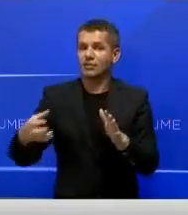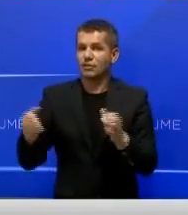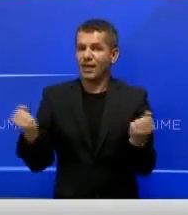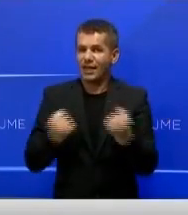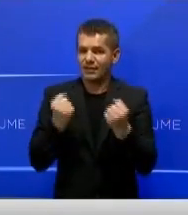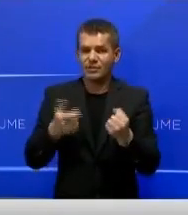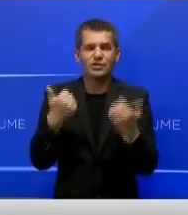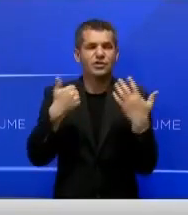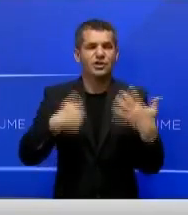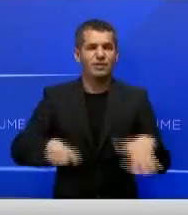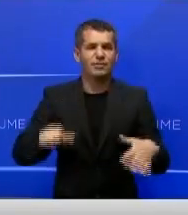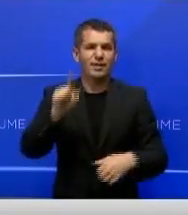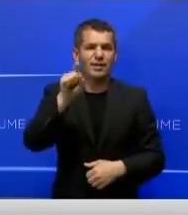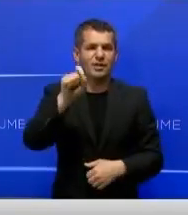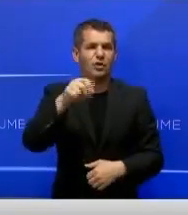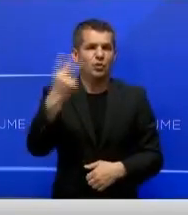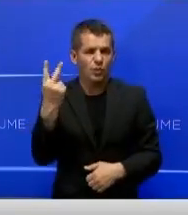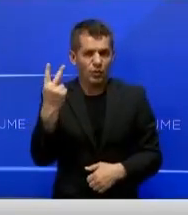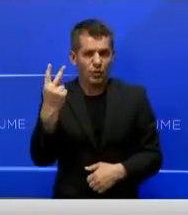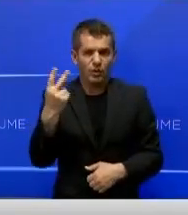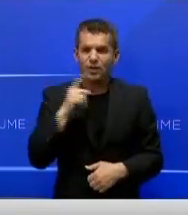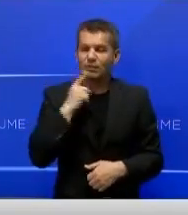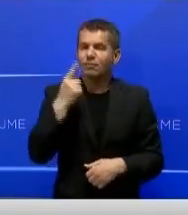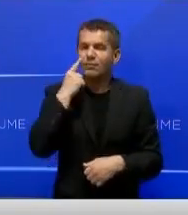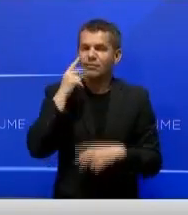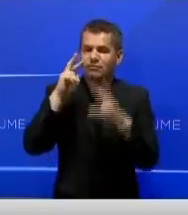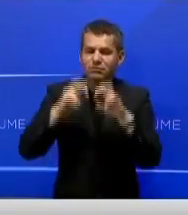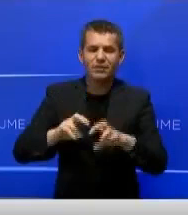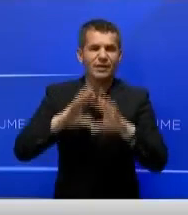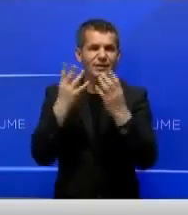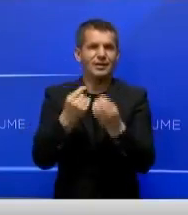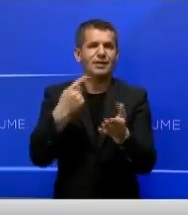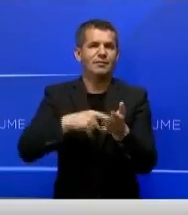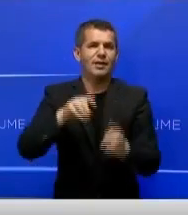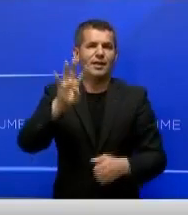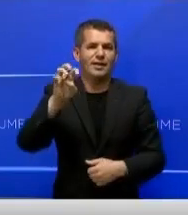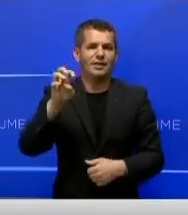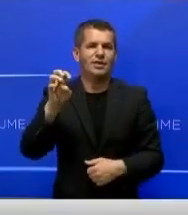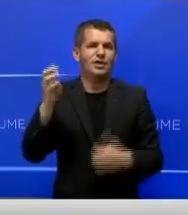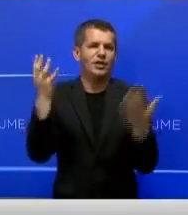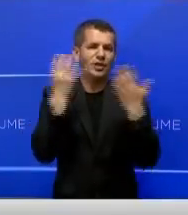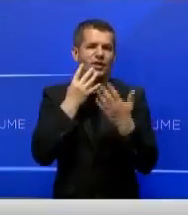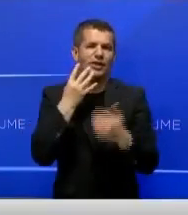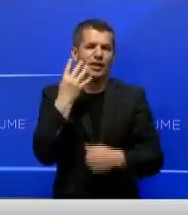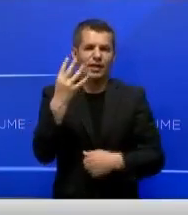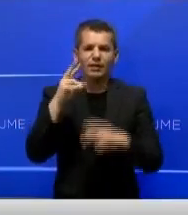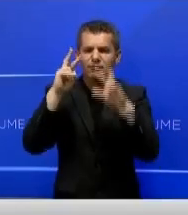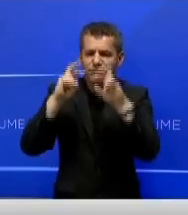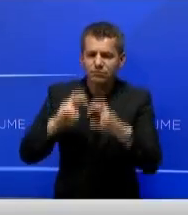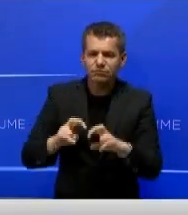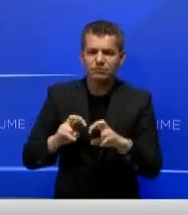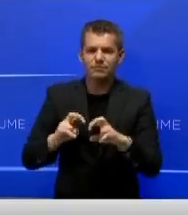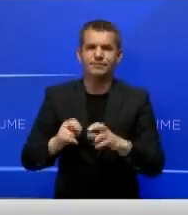.102. Në nivel vendi janë testuar 1.494 monstrat të marran nga tereni.